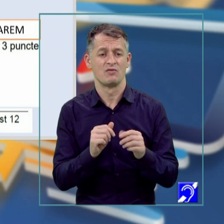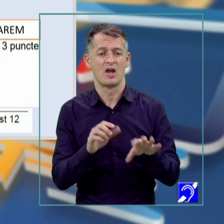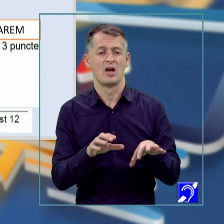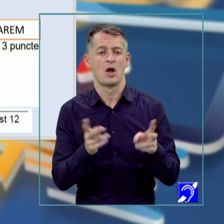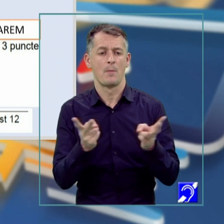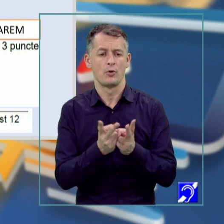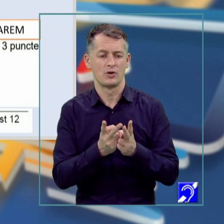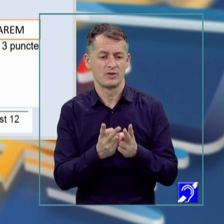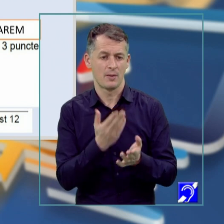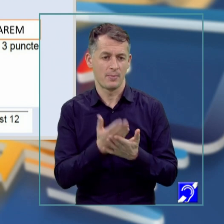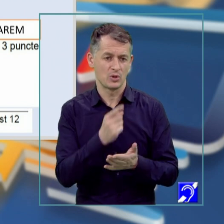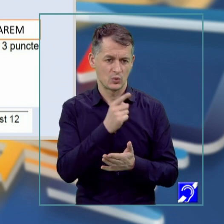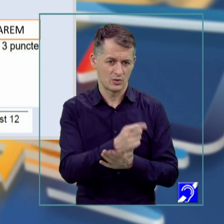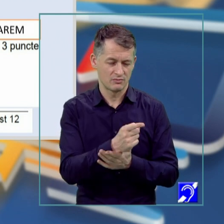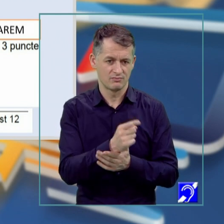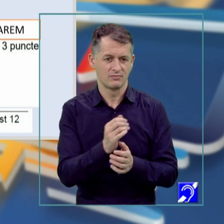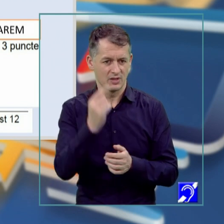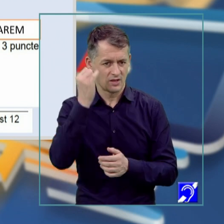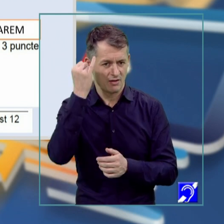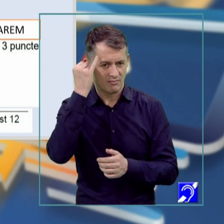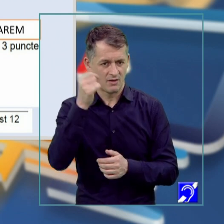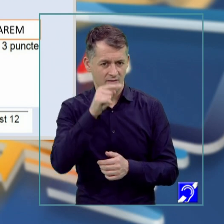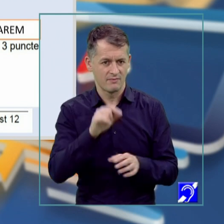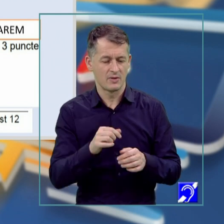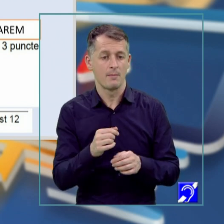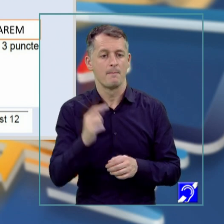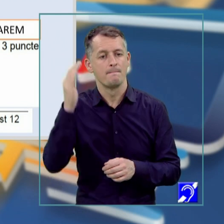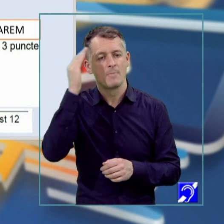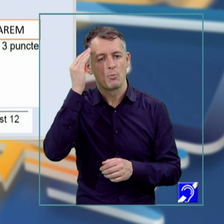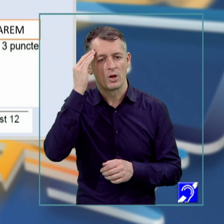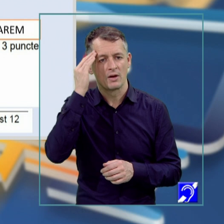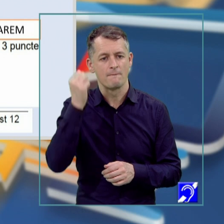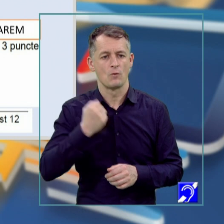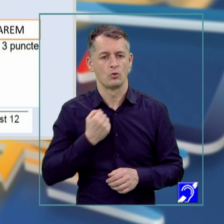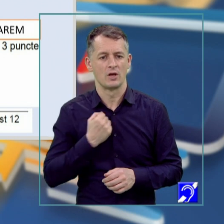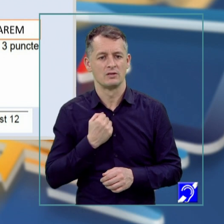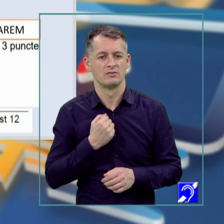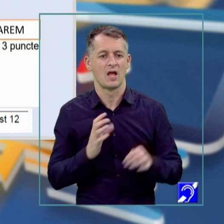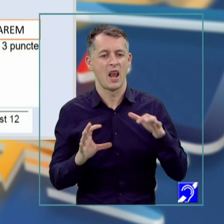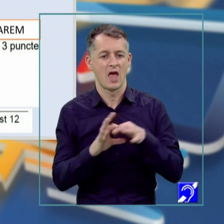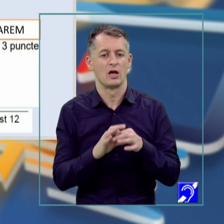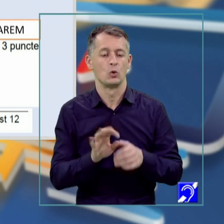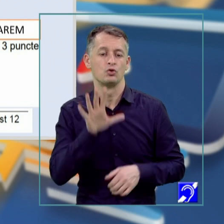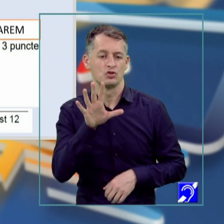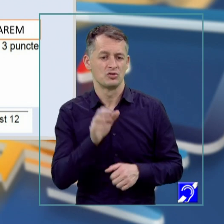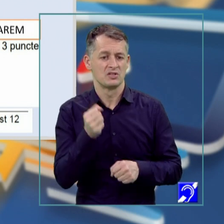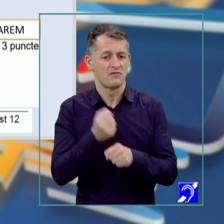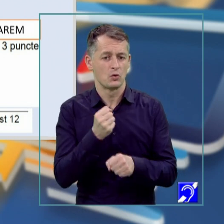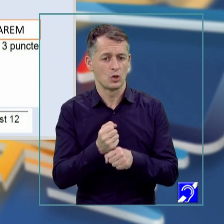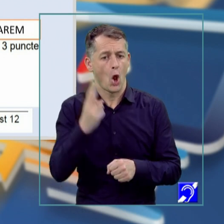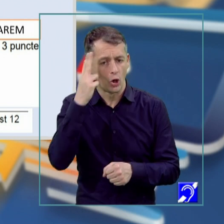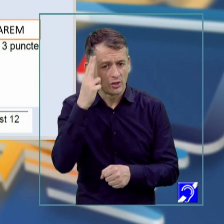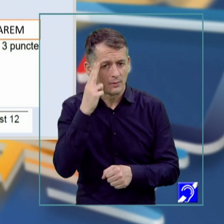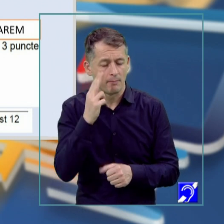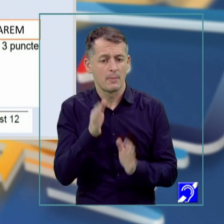pentru conceptul ales. De exemplu, memorarea voluntară se leagă cu 5. Este realizată conștient pe baza unui scop,